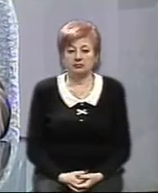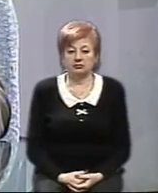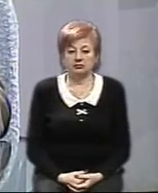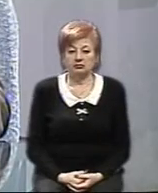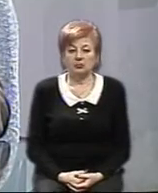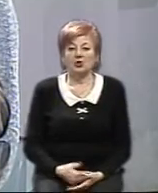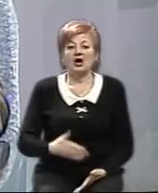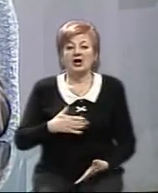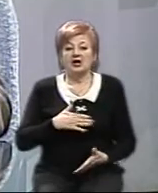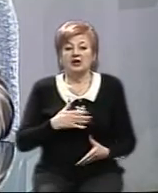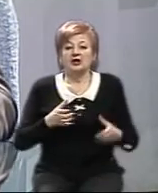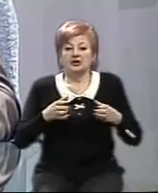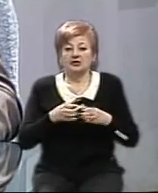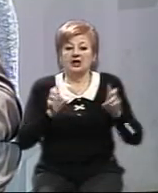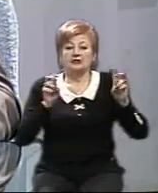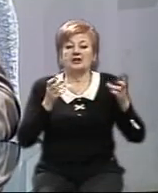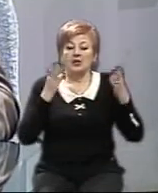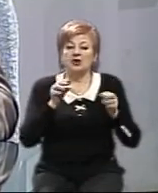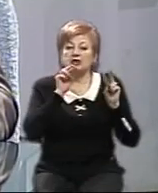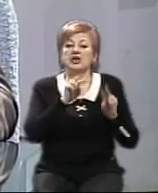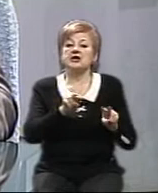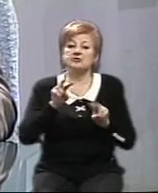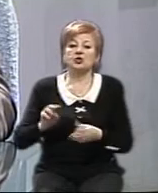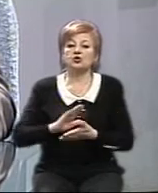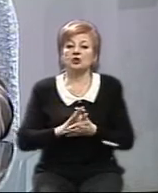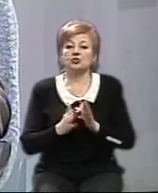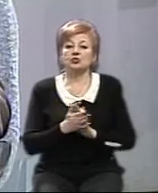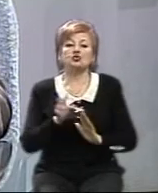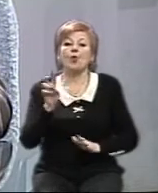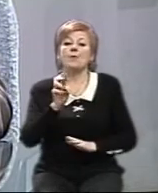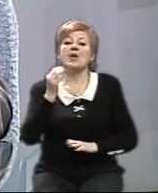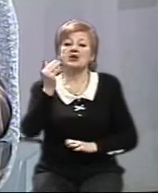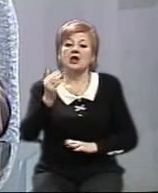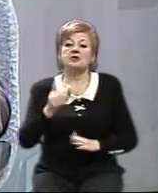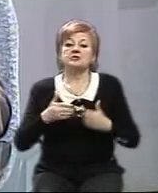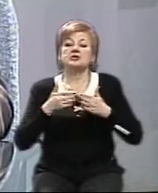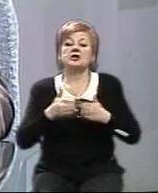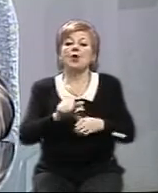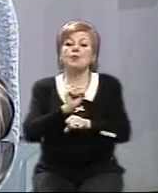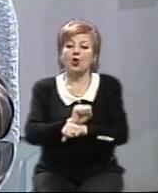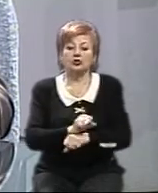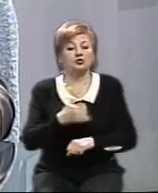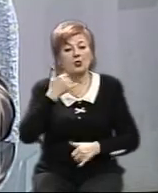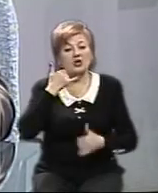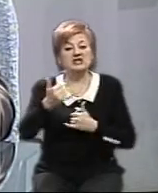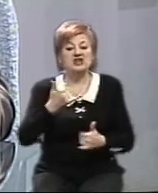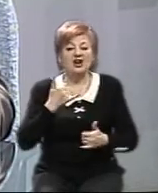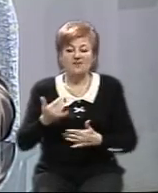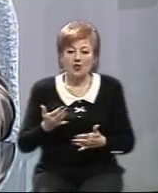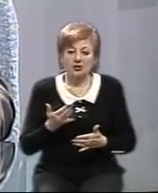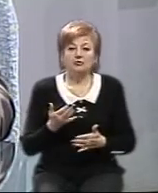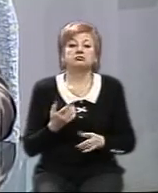Наша творча група теми дня пильнує за ситуацію, яка склалася у Бердянському порту. Телефоном Анна Жук, реченця